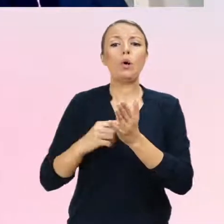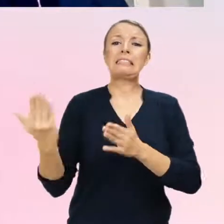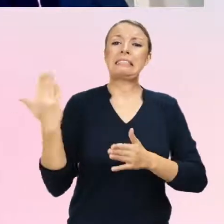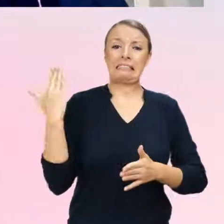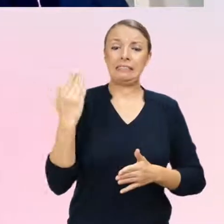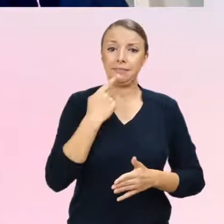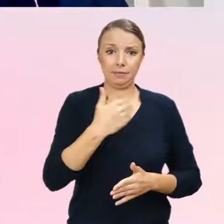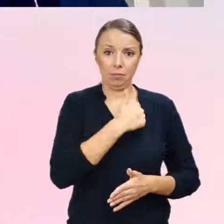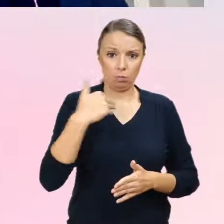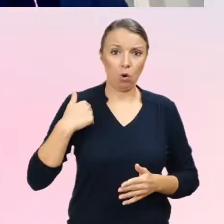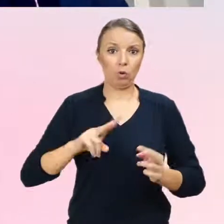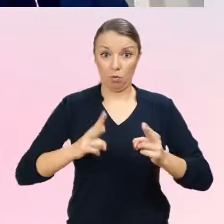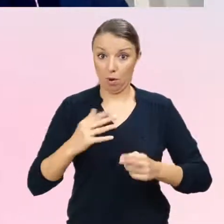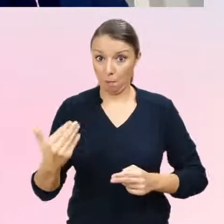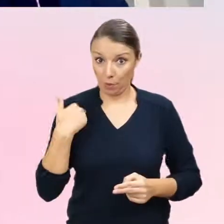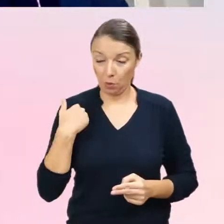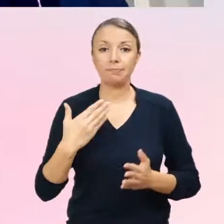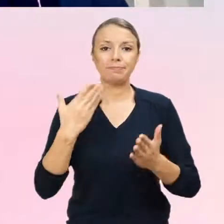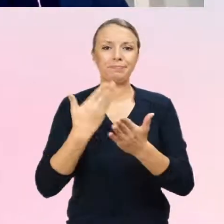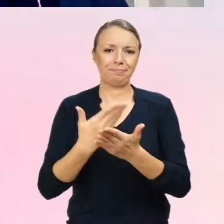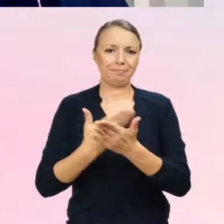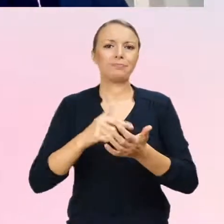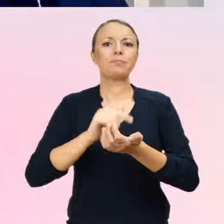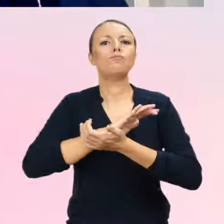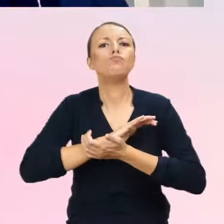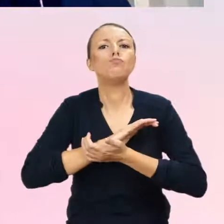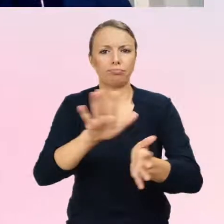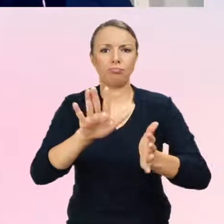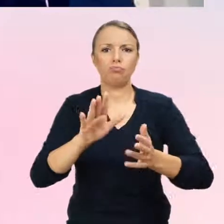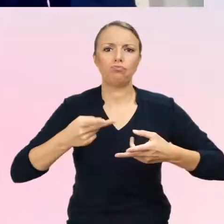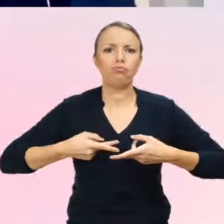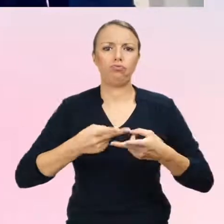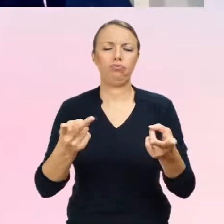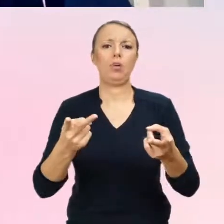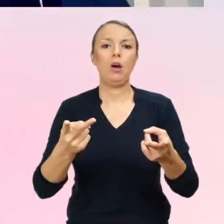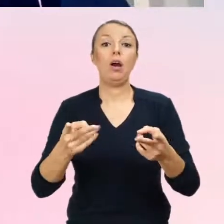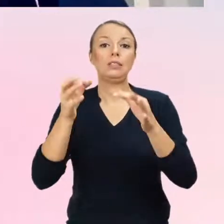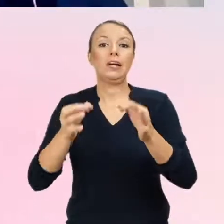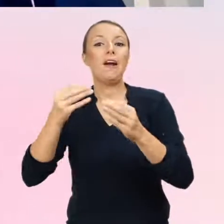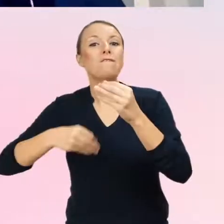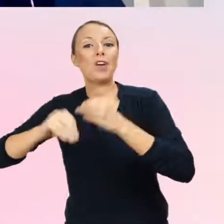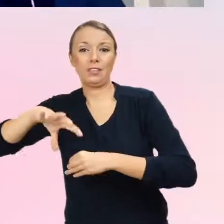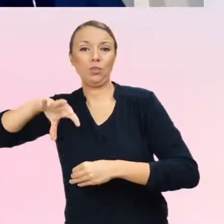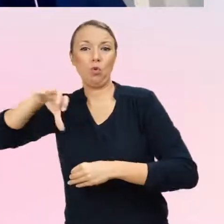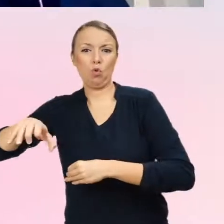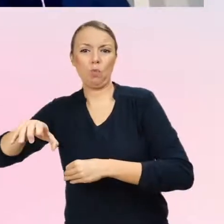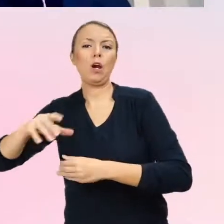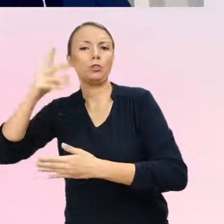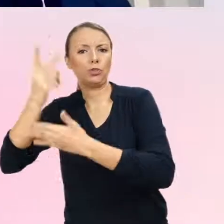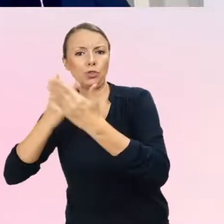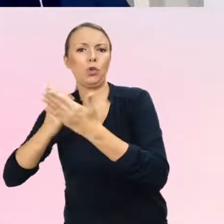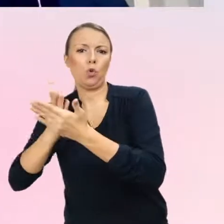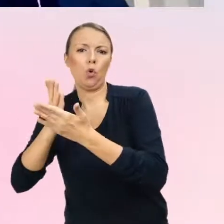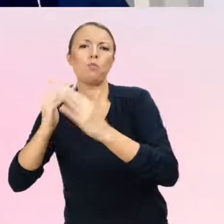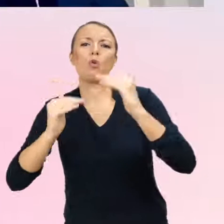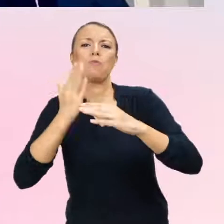i w związku z tym dotarły do szerszej niż kiedyś grupy profesjonalistów, ale